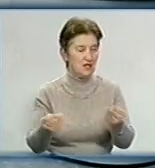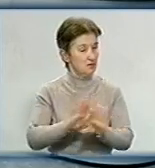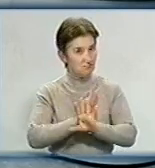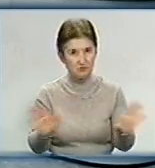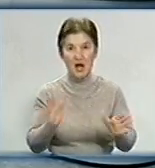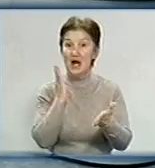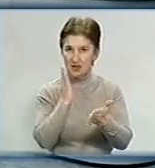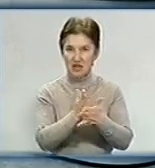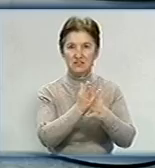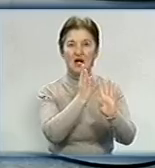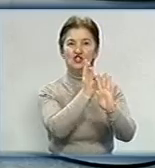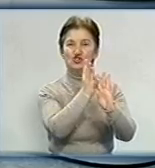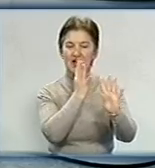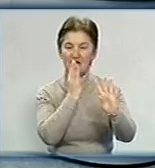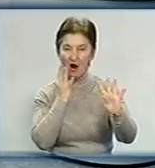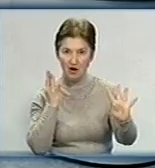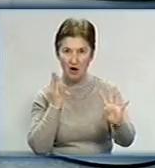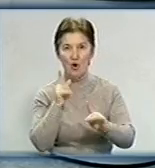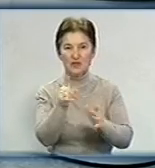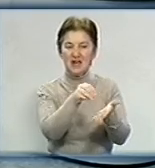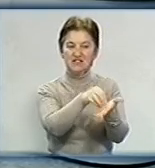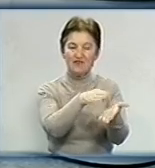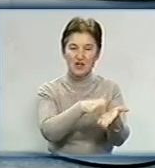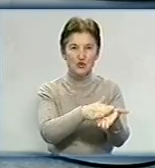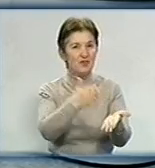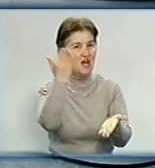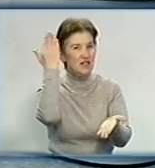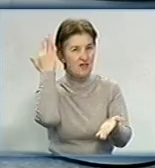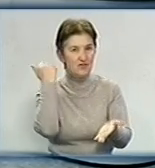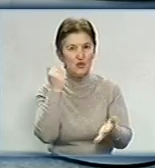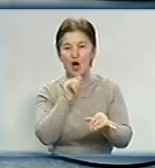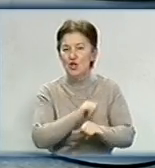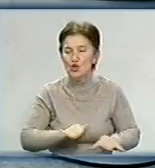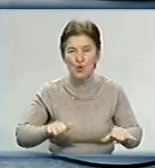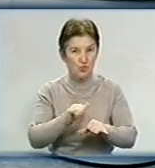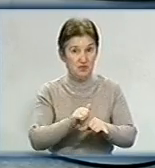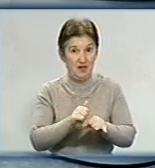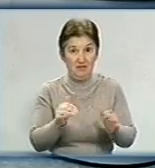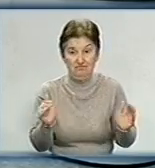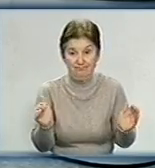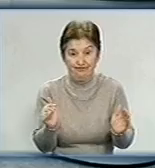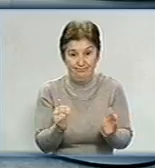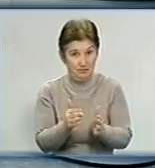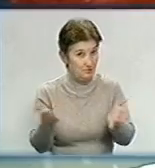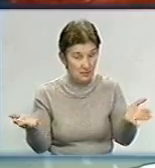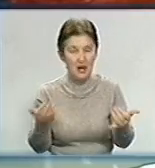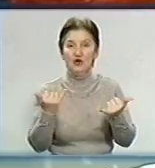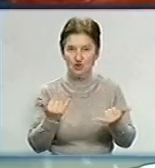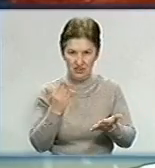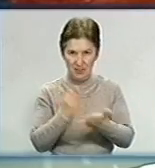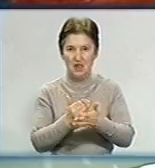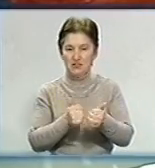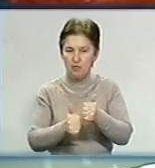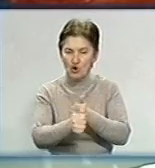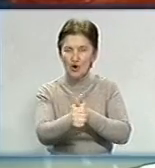черга, яка зафіксована, і вона зафіксована вже дуже давно, багато років, вона нікуди не рухалась. Зараз ми почали рухатись, є прогрес,